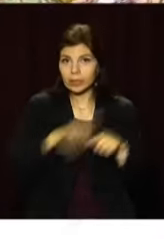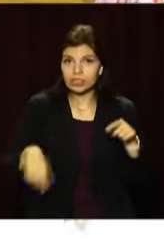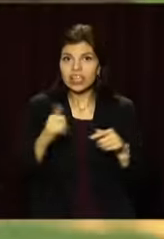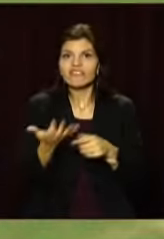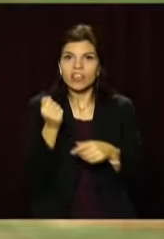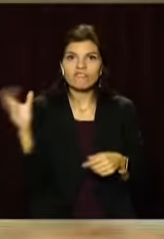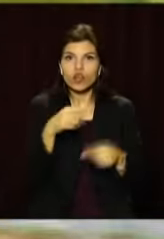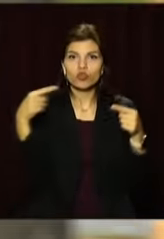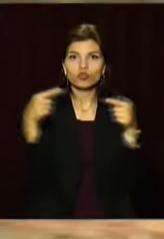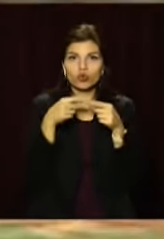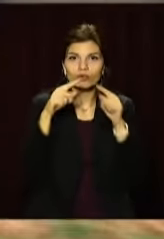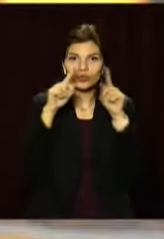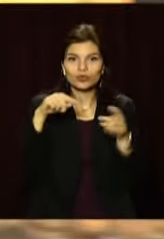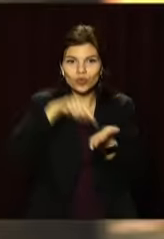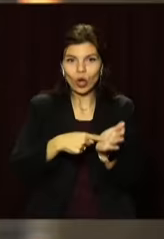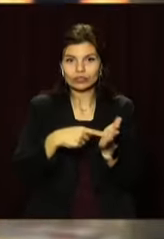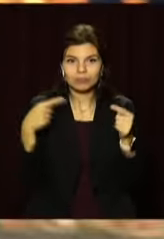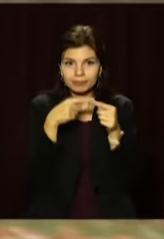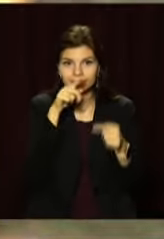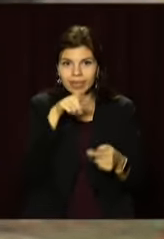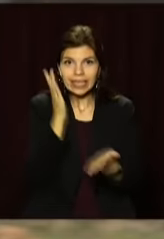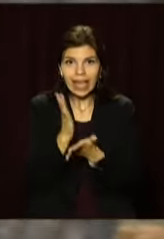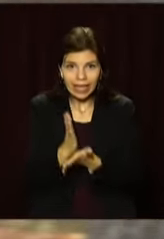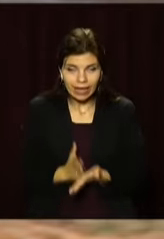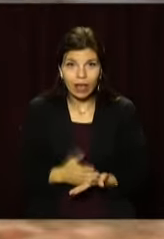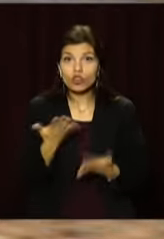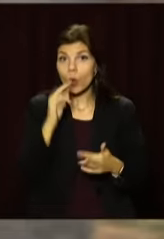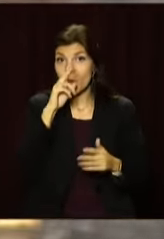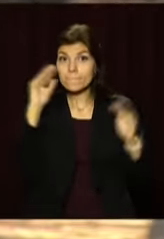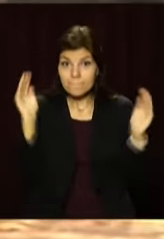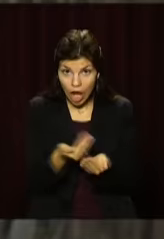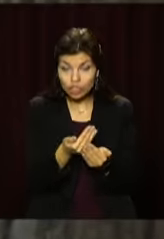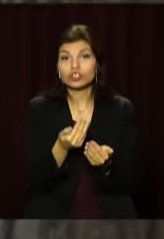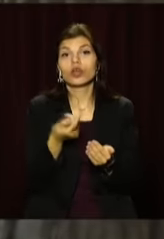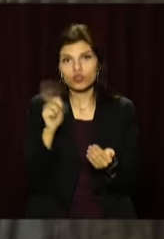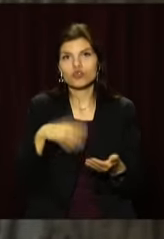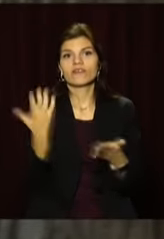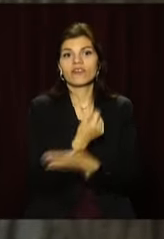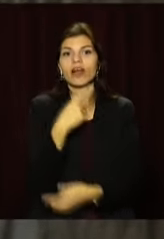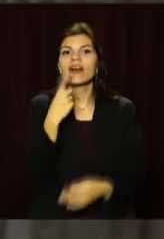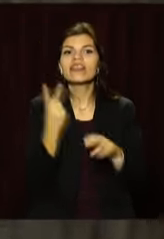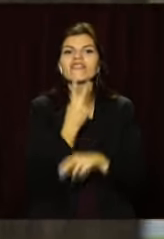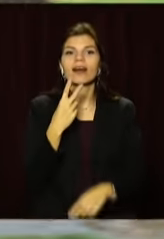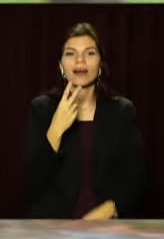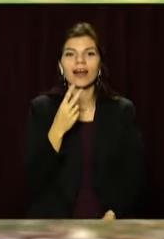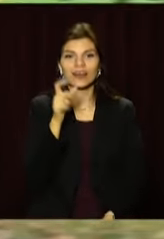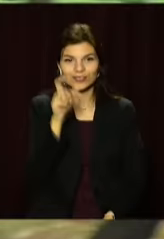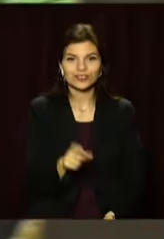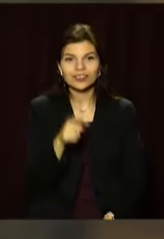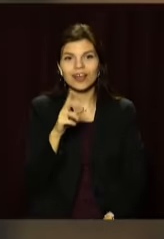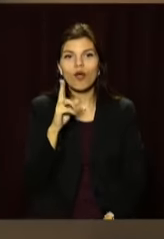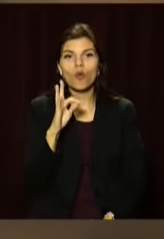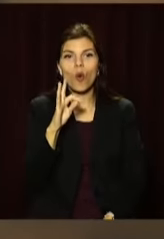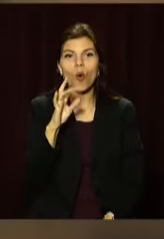Хто краще впорається із завданням і зробить менше помилок, то і перемагає, каже дворазовий чемпіон національної першості